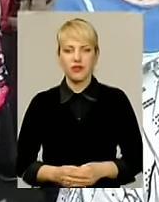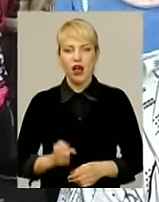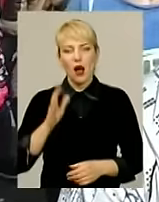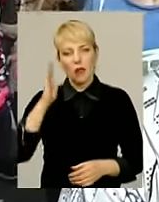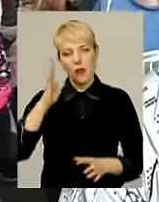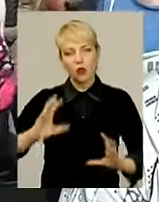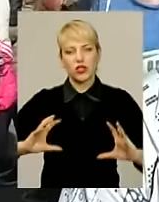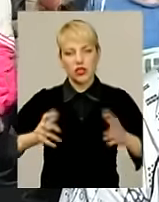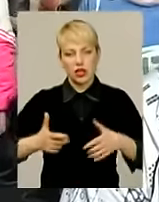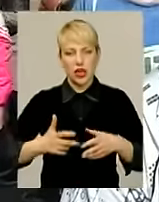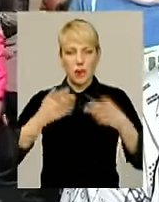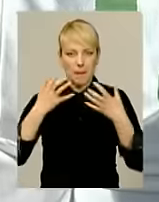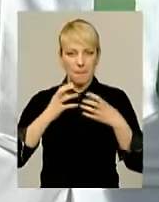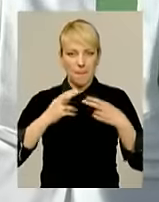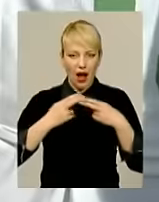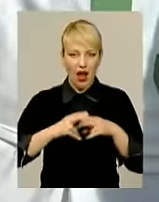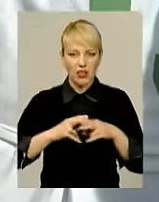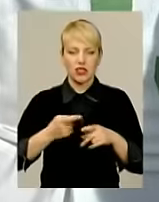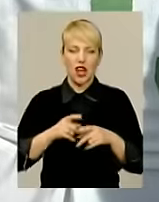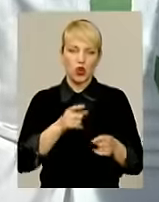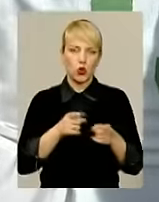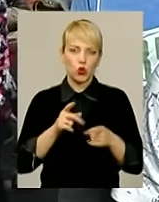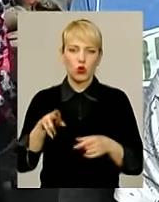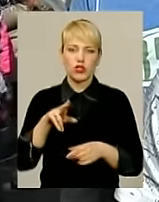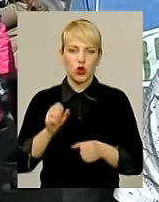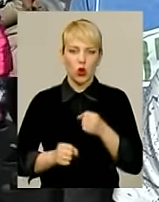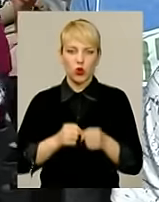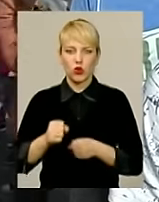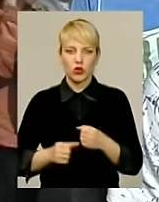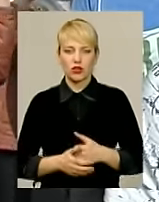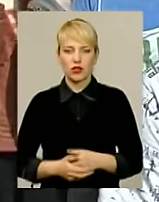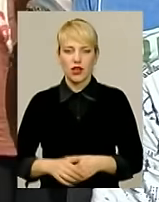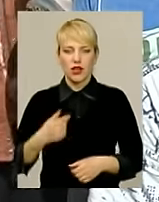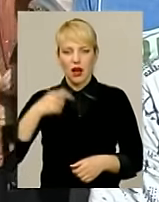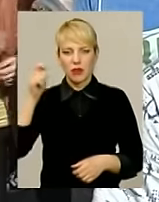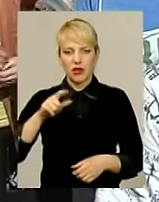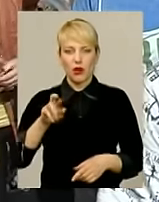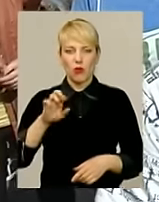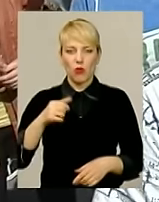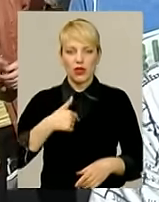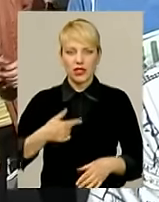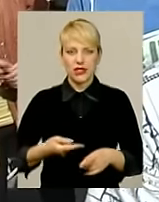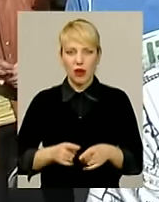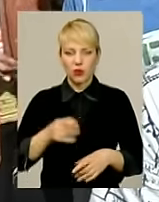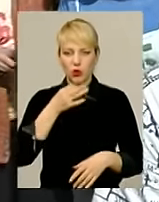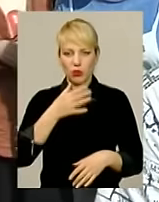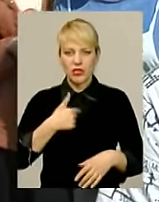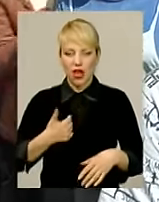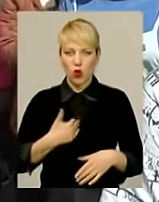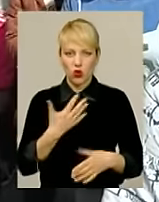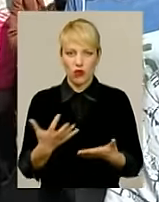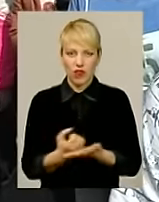майбутній тракторист-механізатор Богдан тільки готується до кросу. Я приїхав, бо мені це подобається, і я хочу виграти